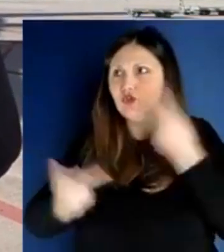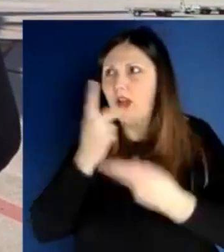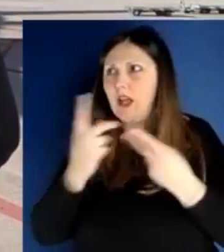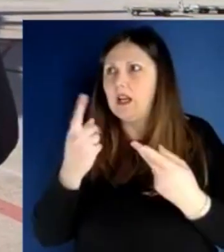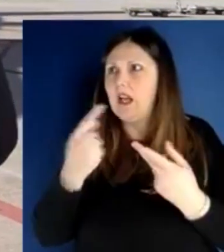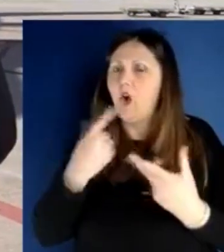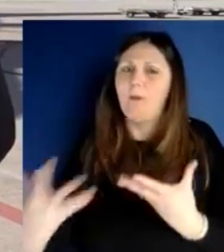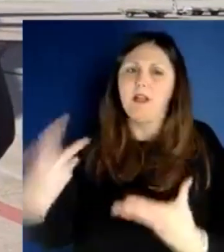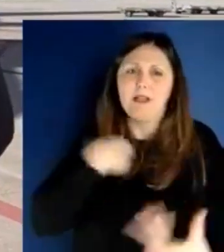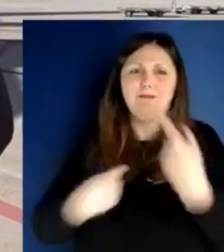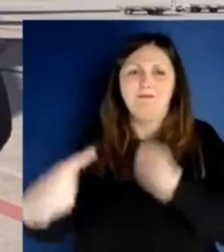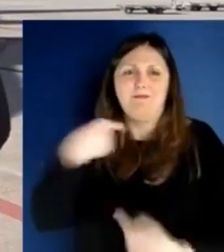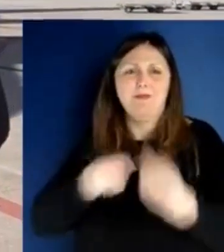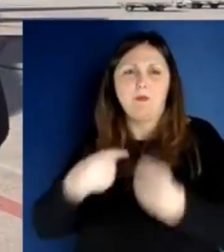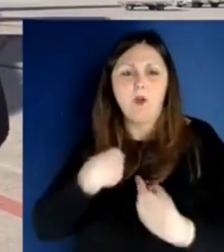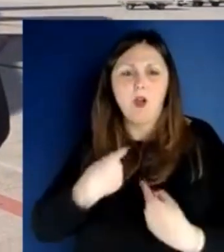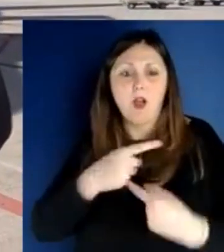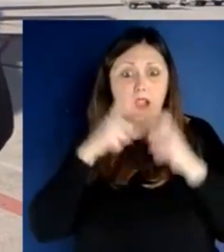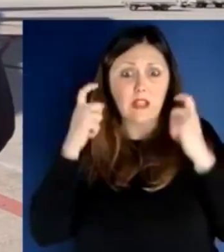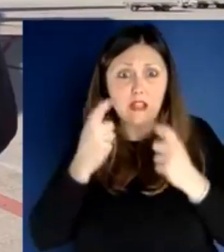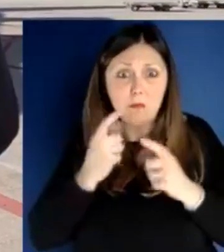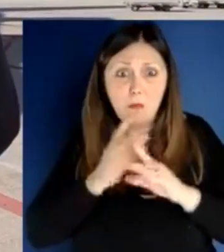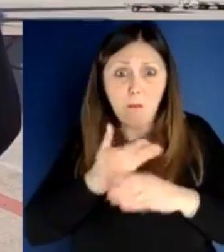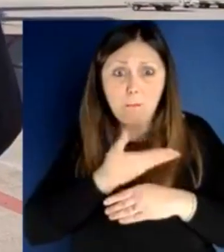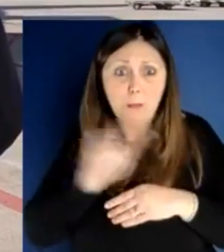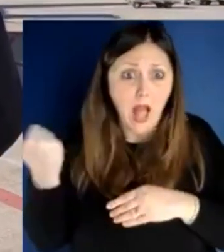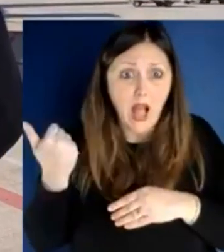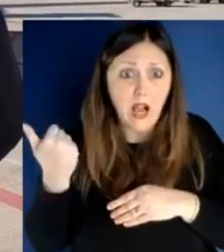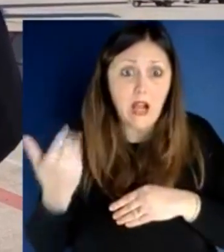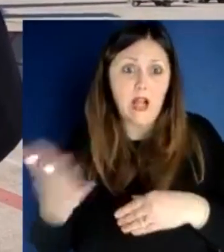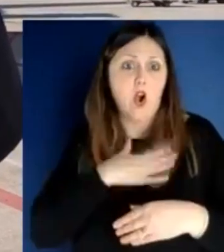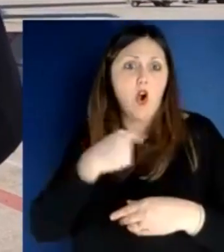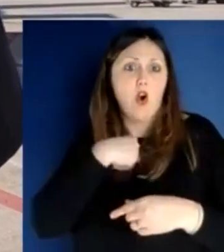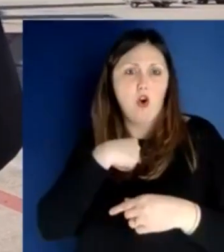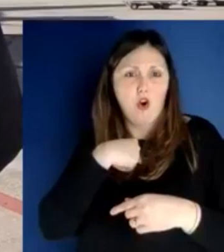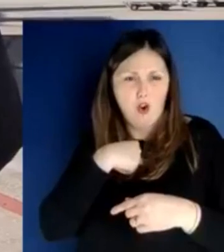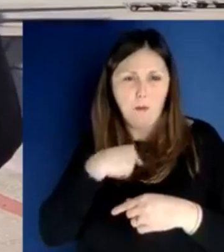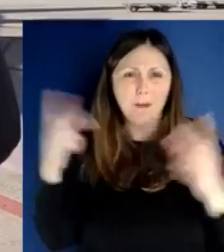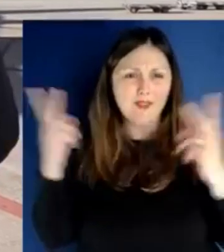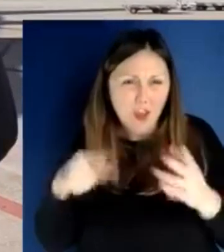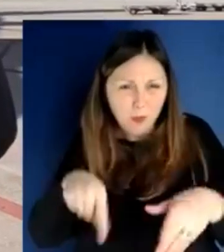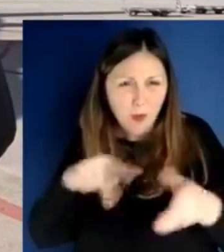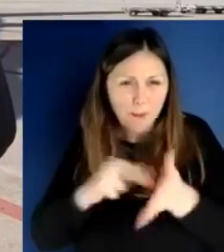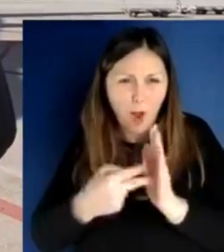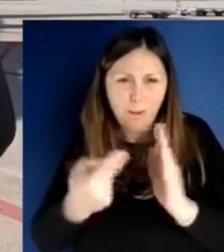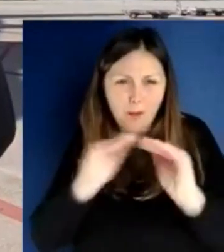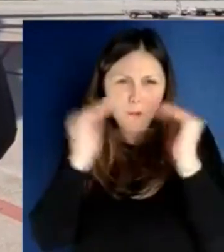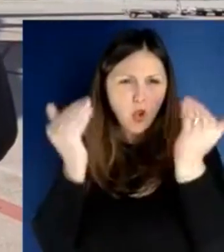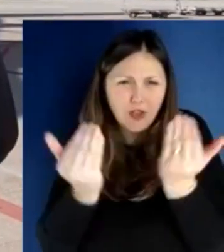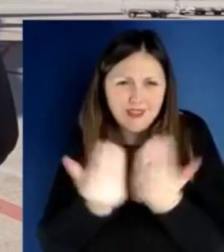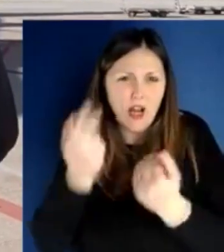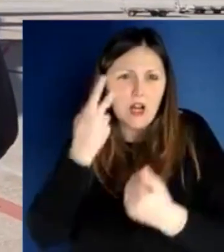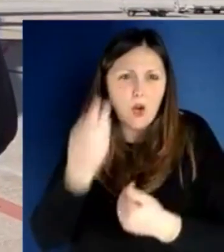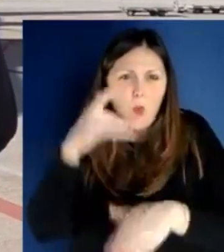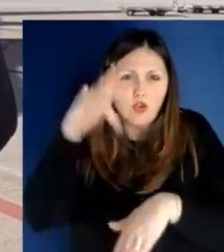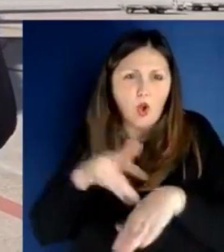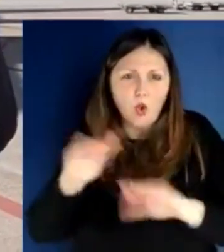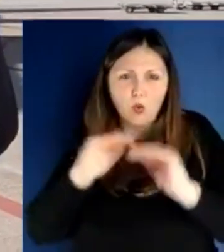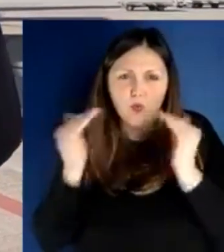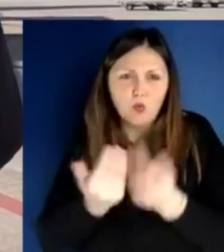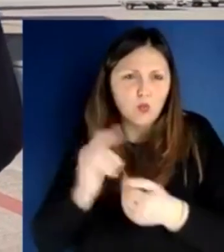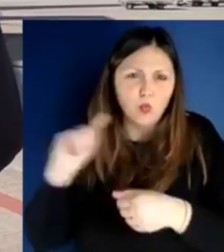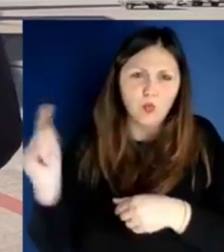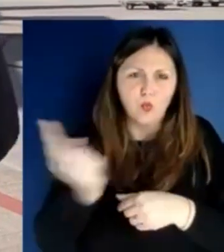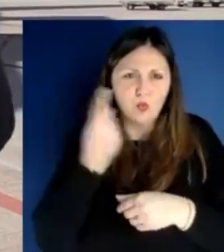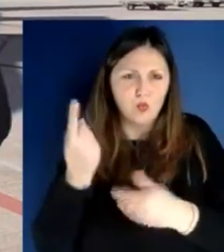tutto il Paese e quindi è chiaro che sentivo queste critiche violentissime, ripeto